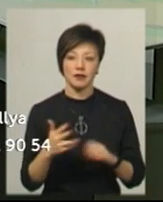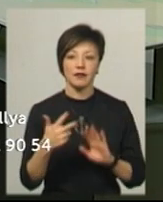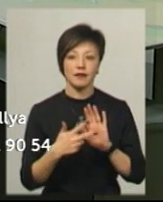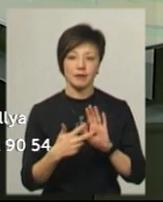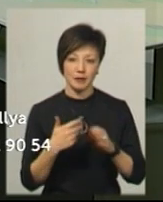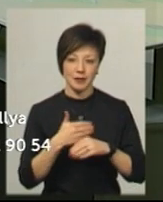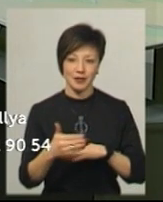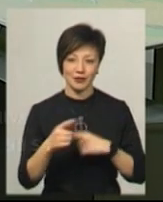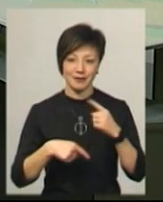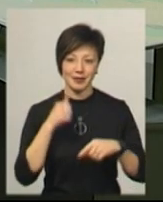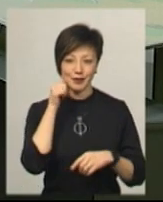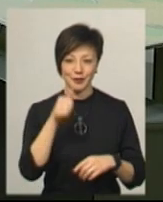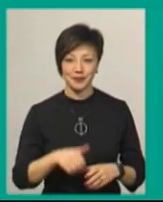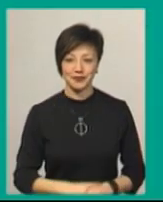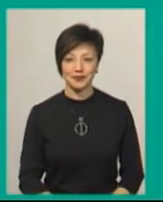20.30.